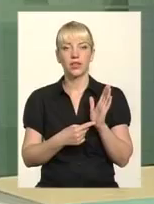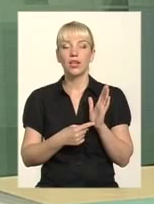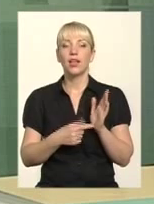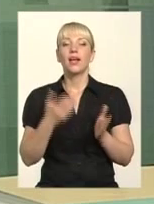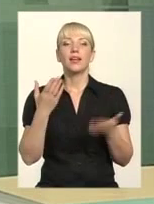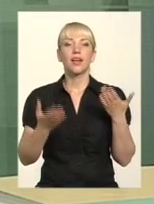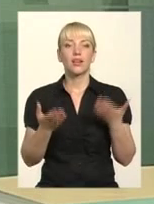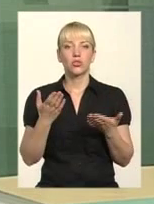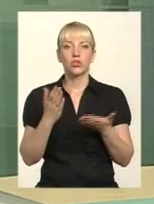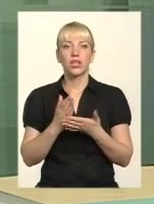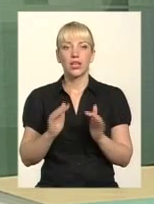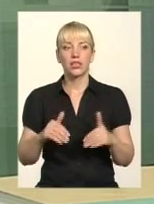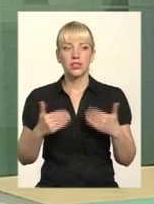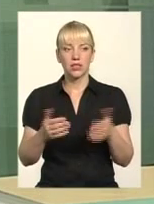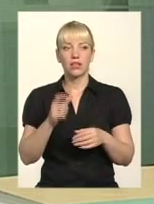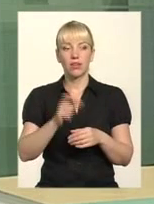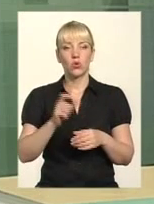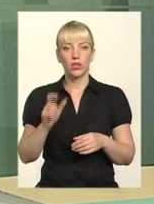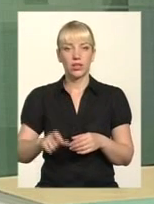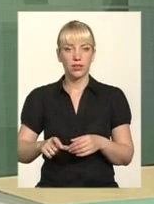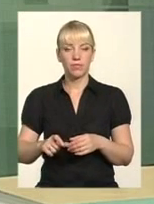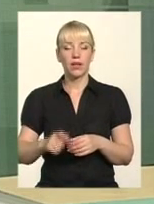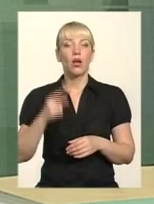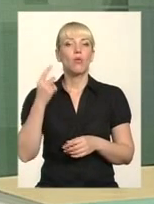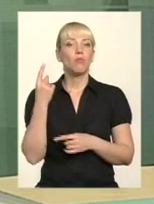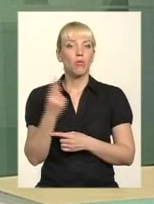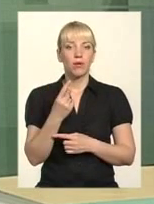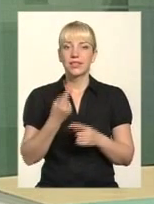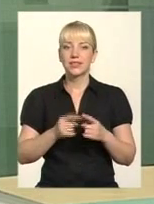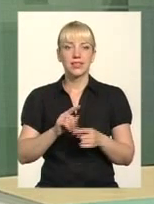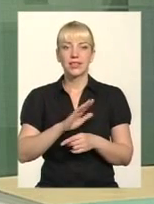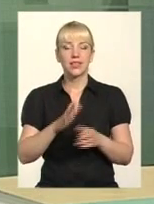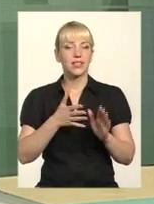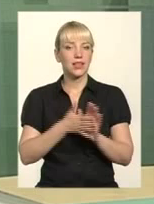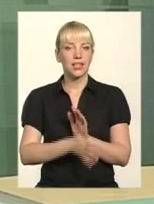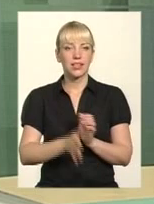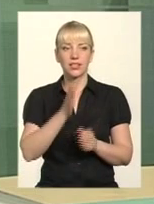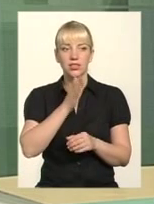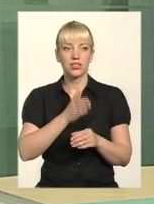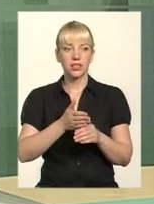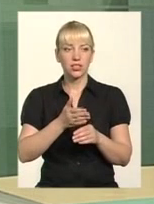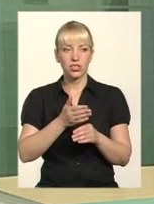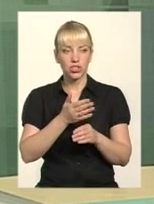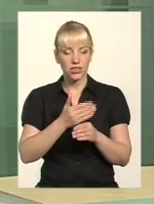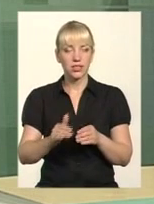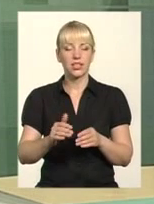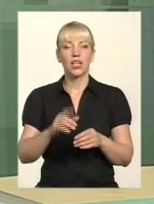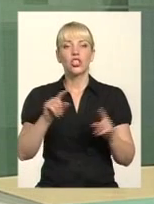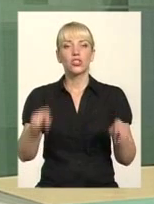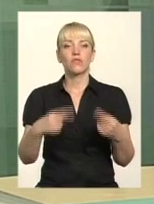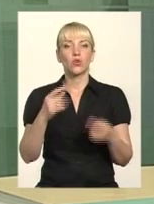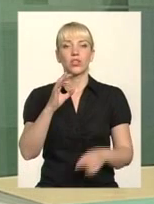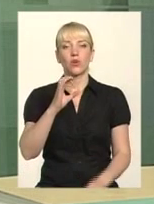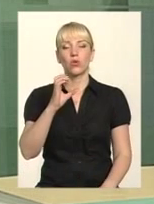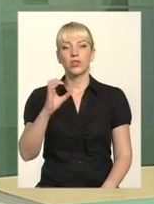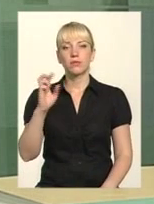Якщо є ініціатива людей, по-перше, це не затратна частина, як ви зрозуміли. Створення ОСББ